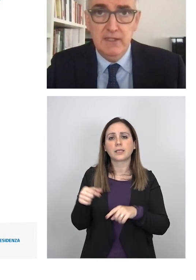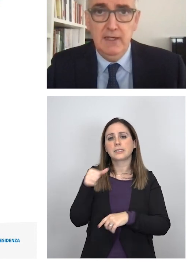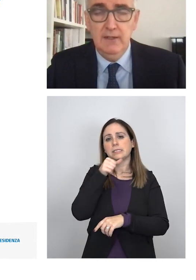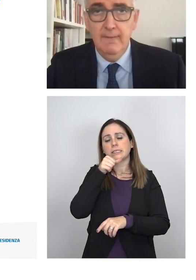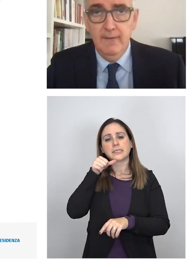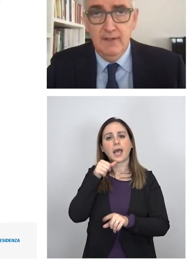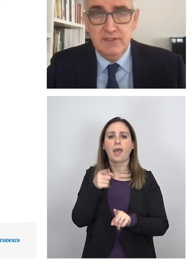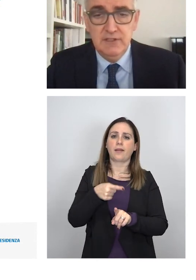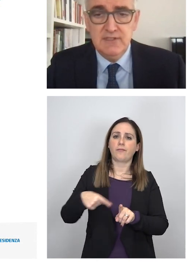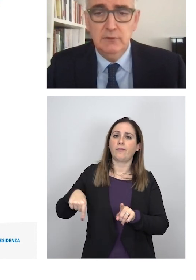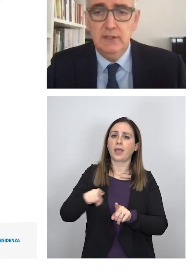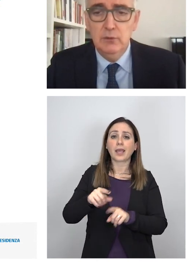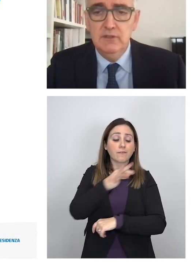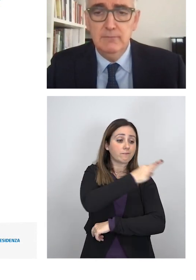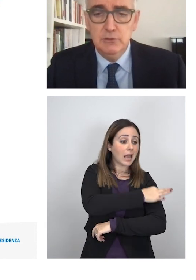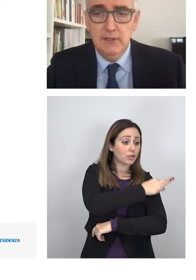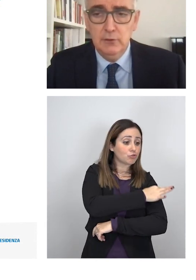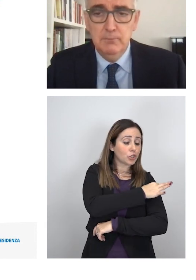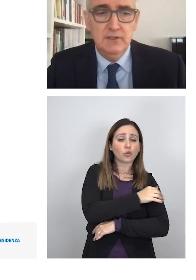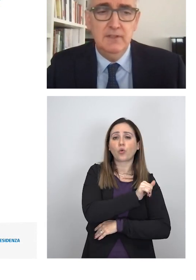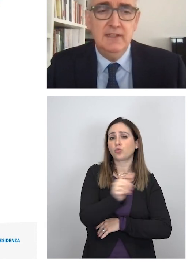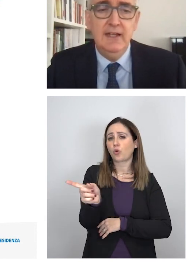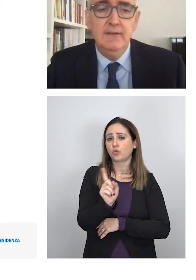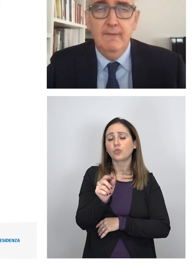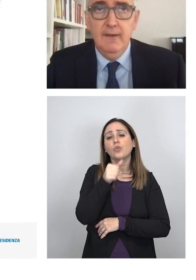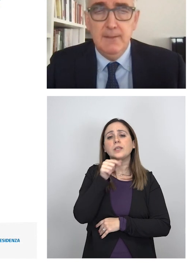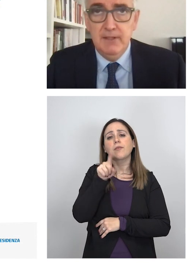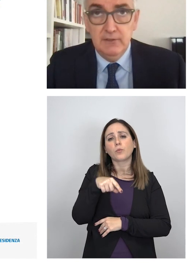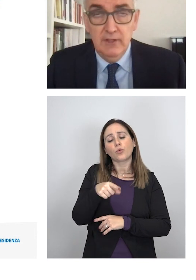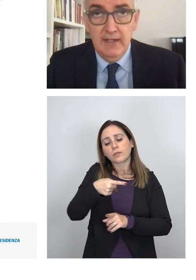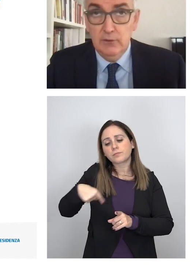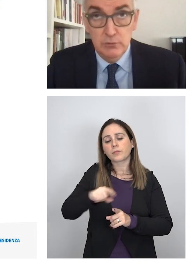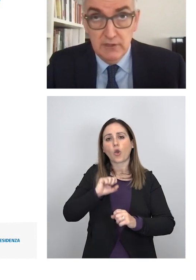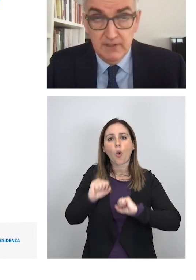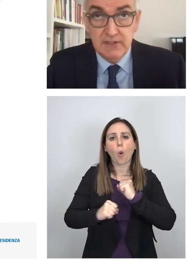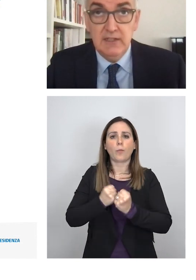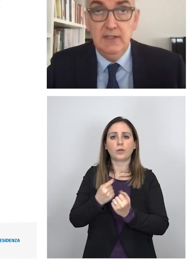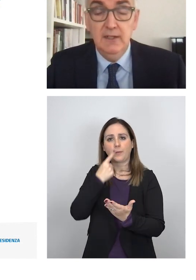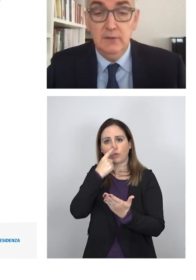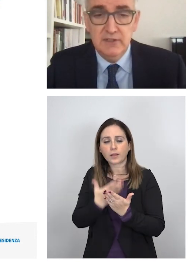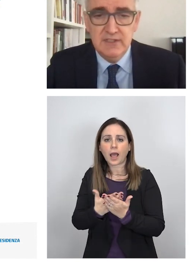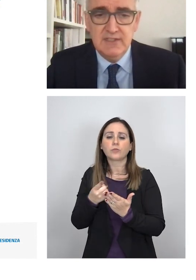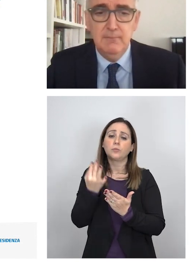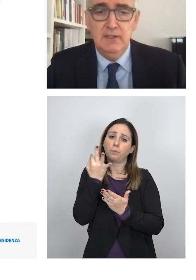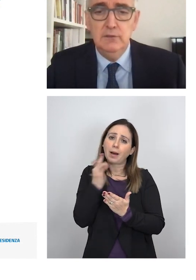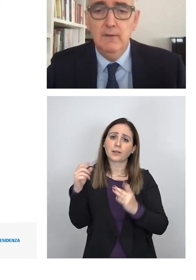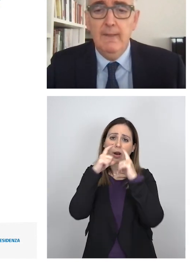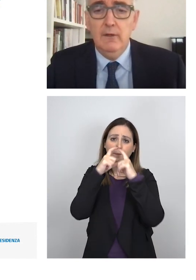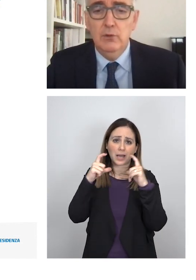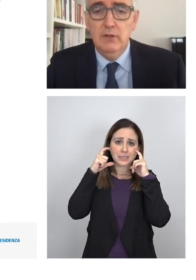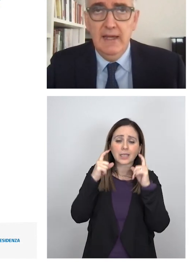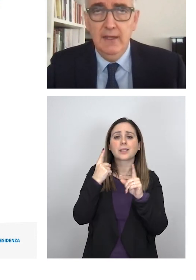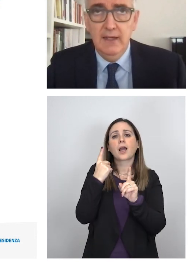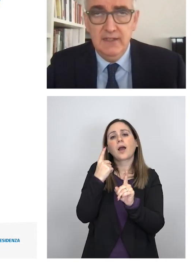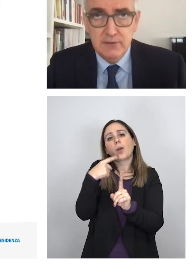accompagnare la vaccinazione con delle misure comportamentali e in particolare con l'uso della mascherina con il distanziamento